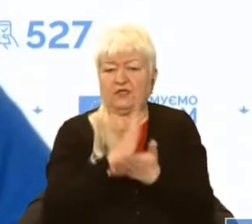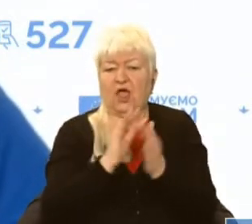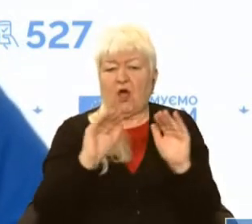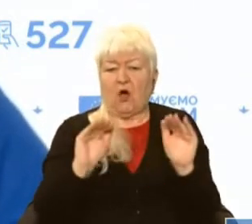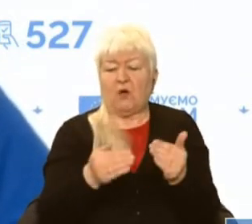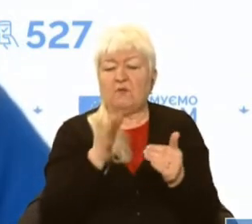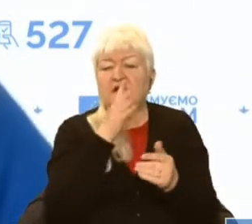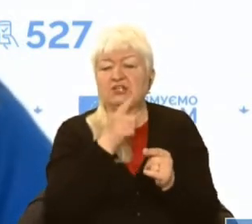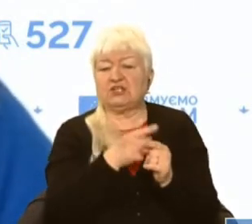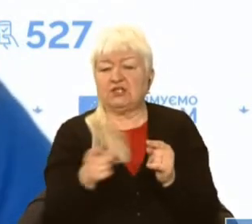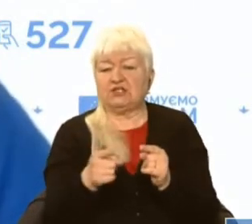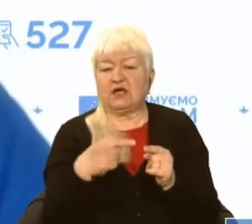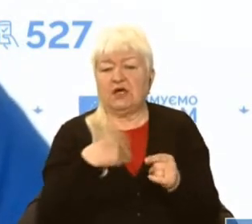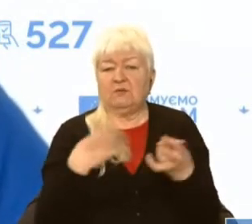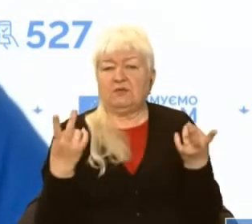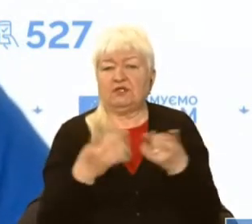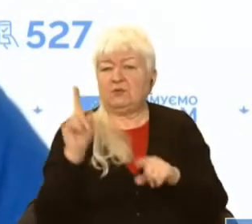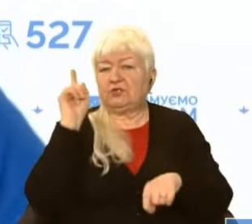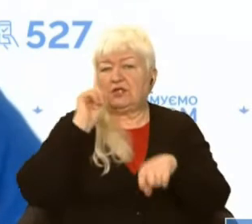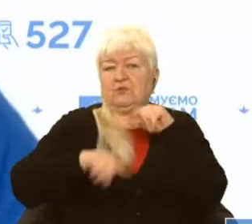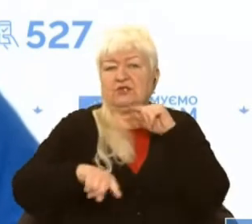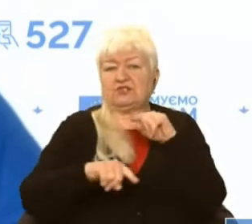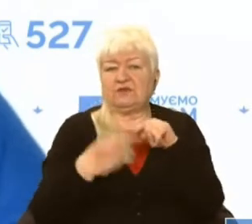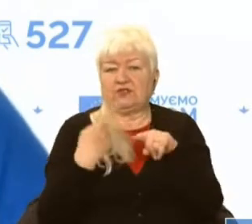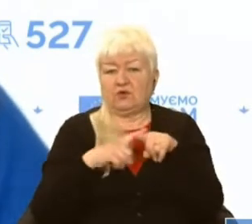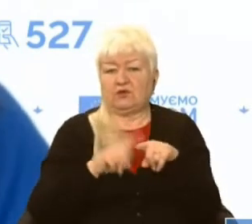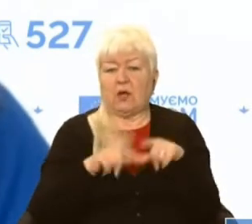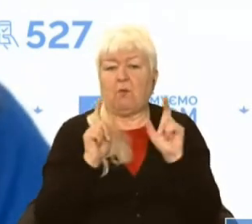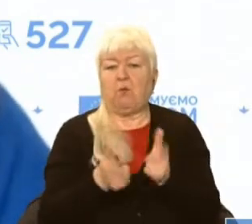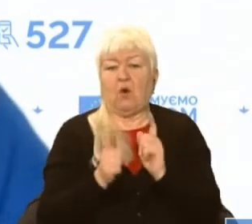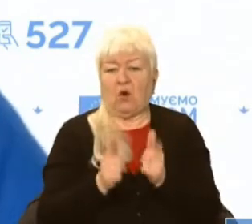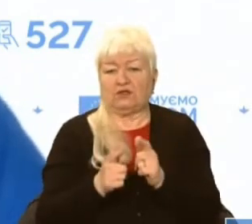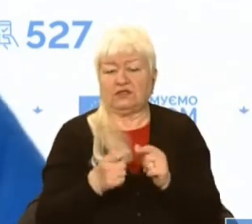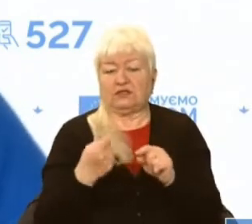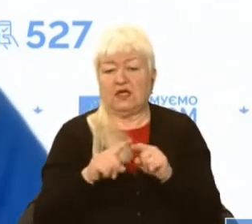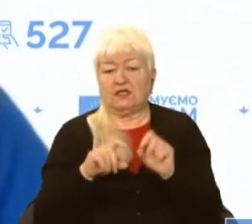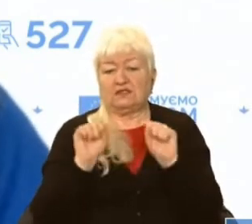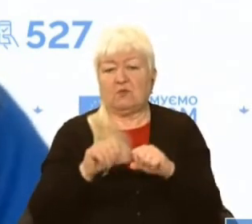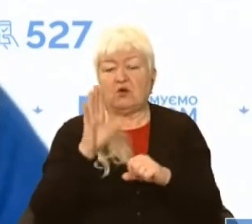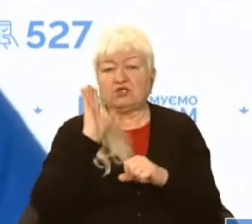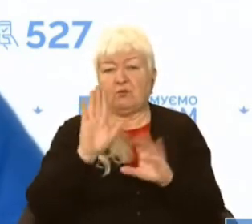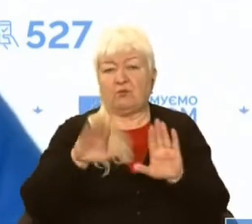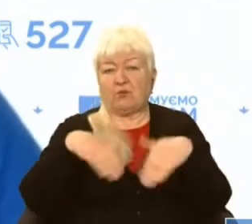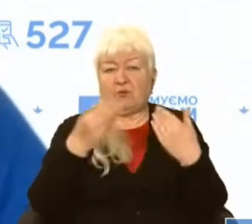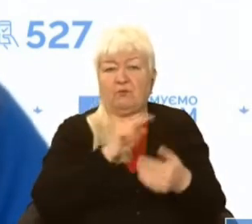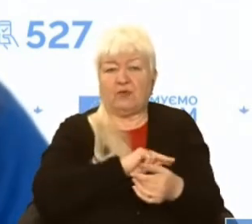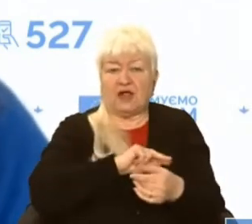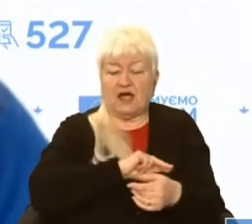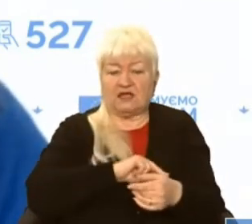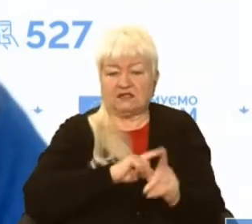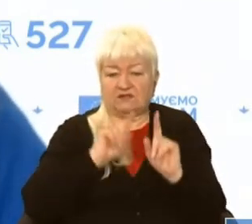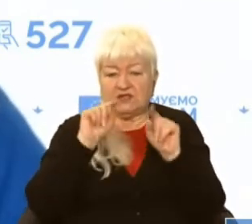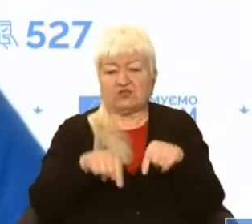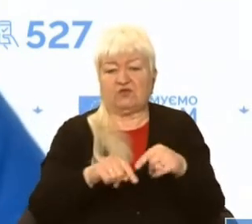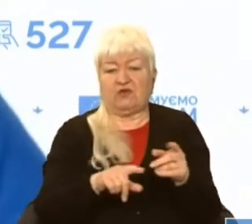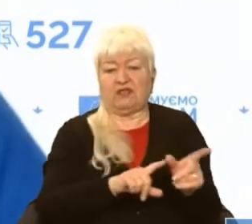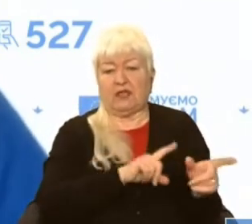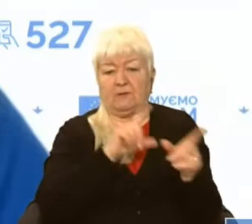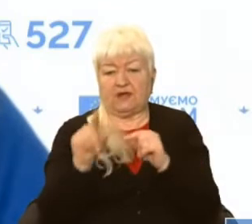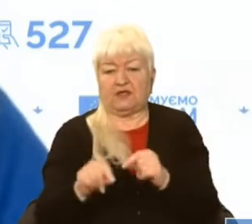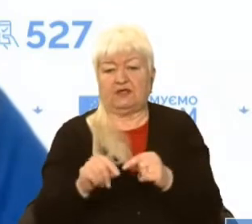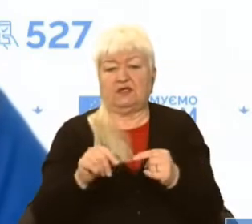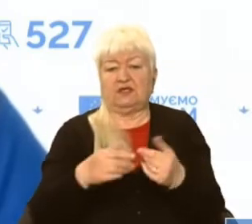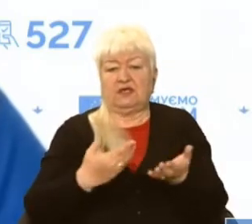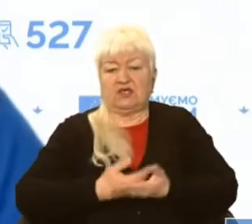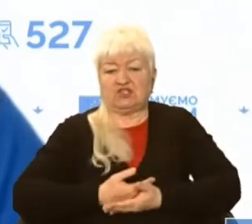період часу, тому мені потрібно дуже швидко на неї погодитися. І це може бути як пропозиція працевлаштування, так і переїзду, так і